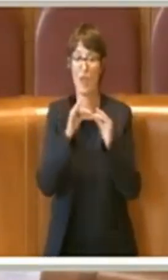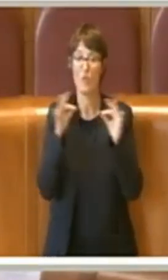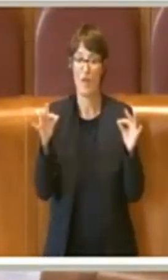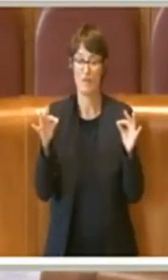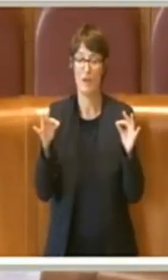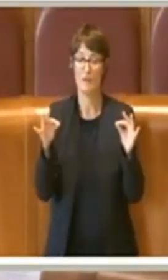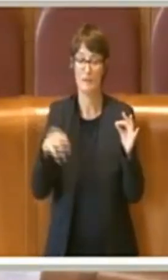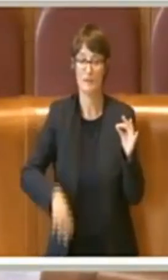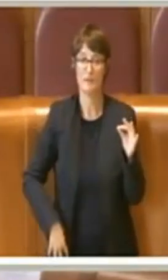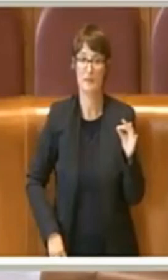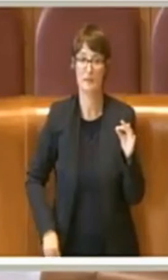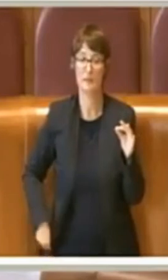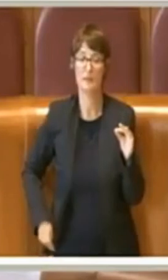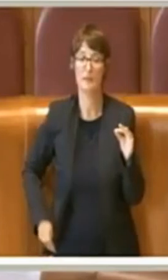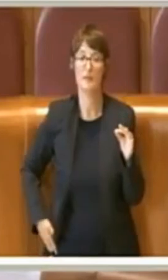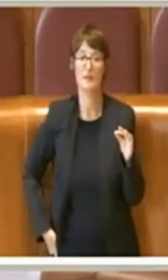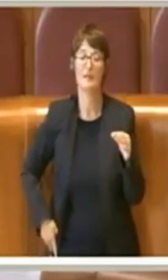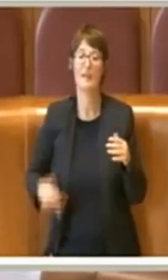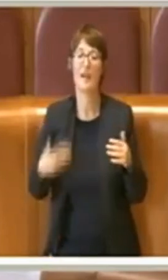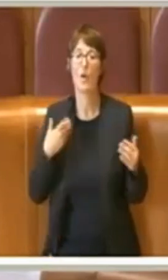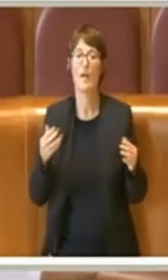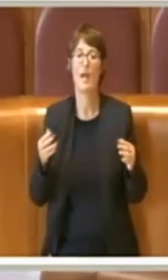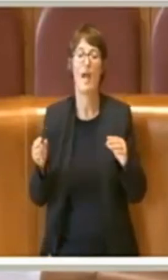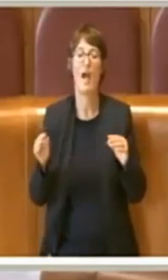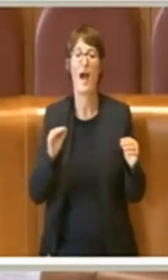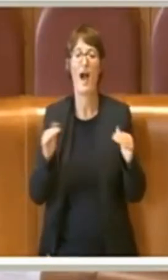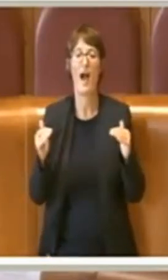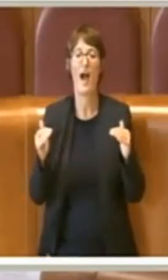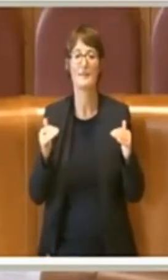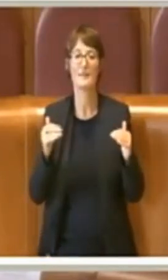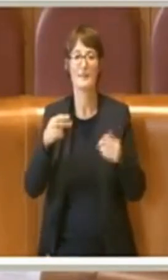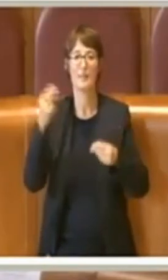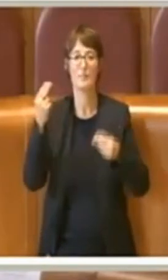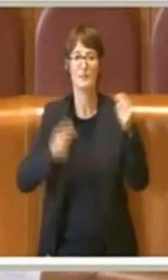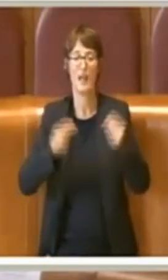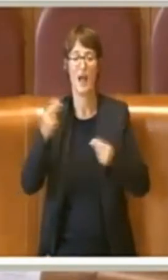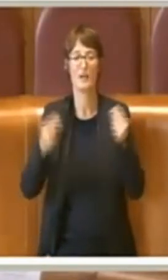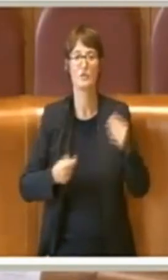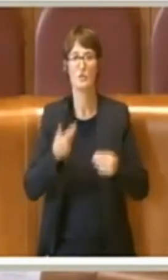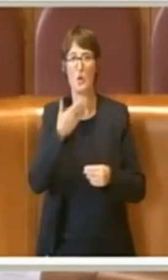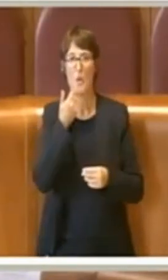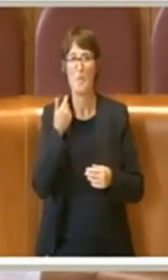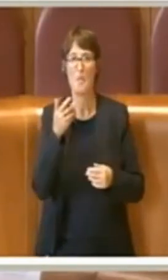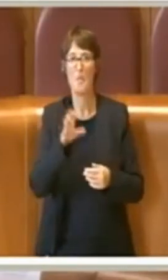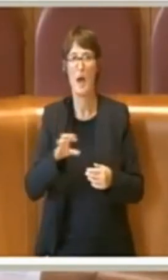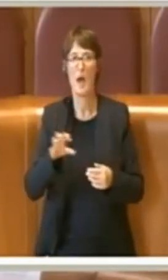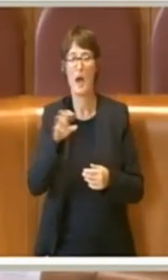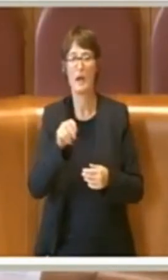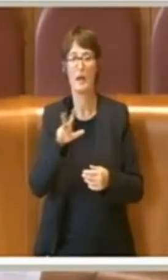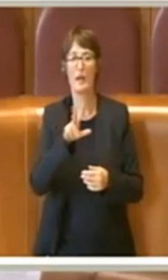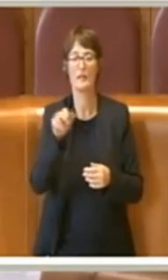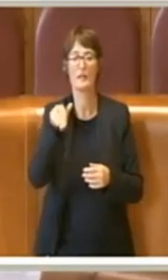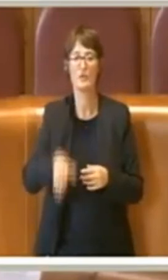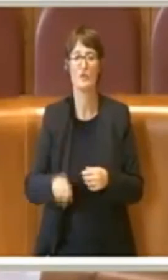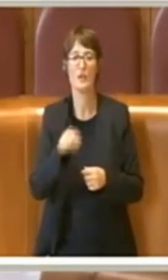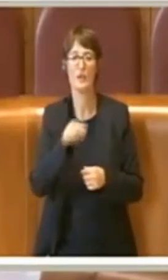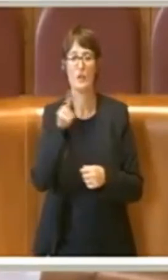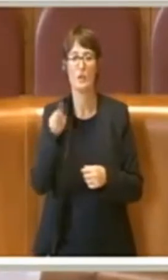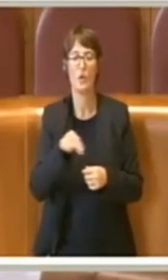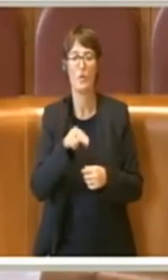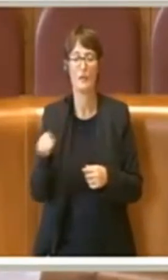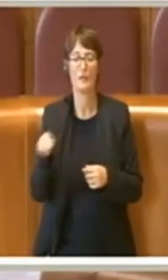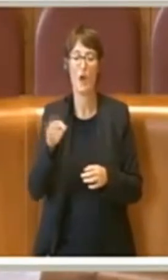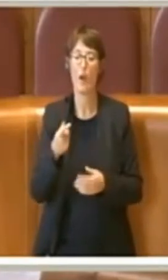che in assestamento di bilancio mancherebbero all'appello circa 300.000 euro delle risorse da